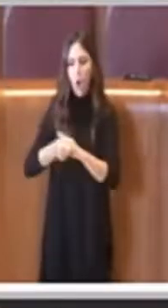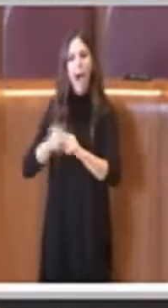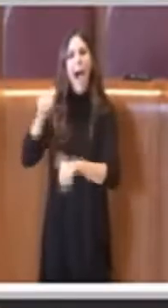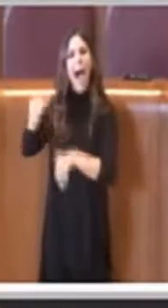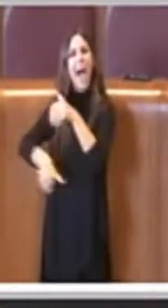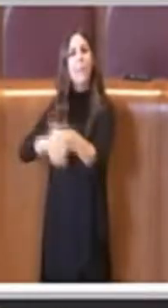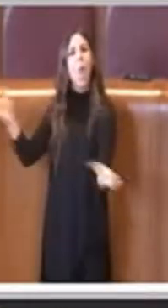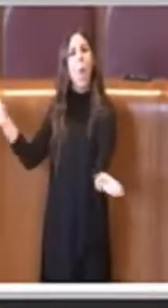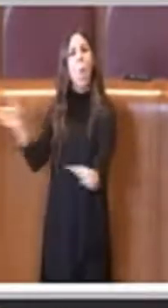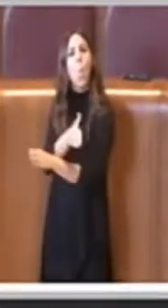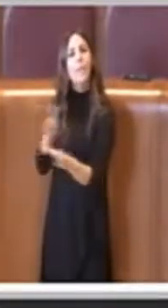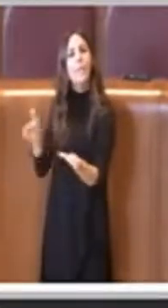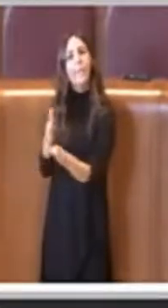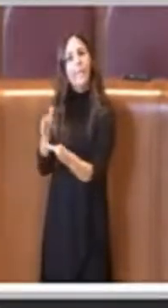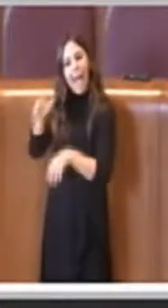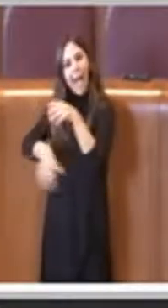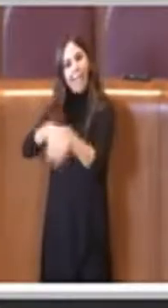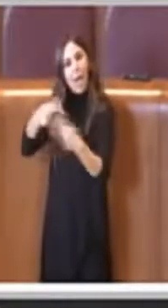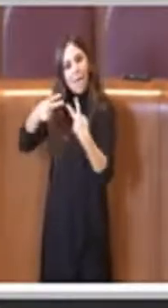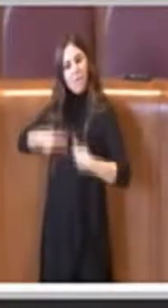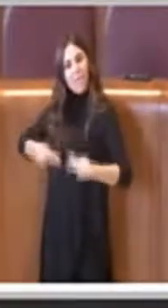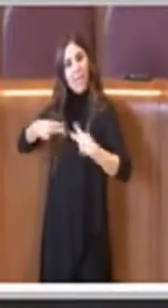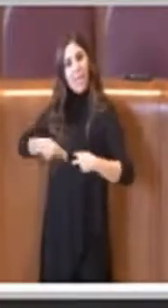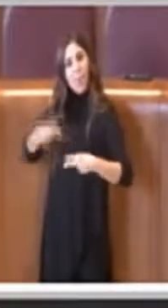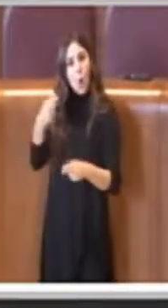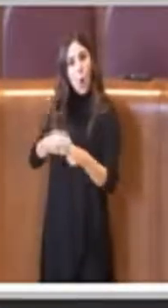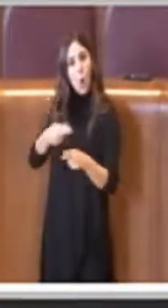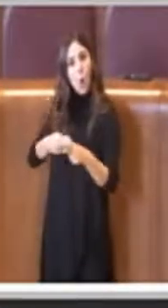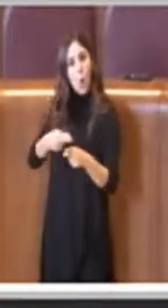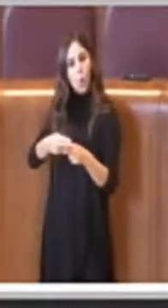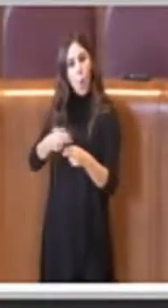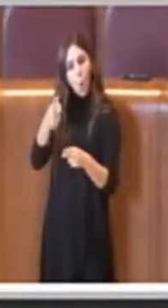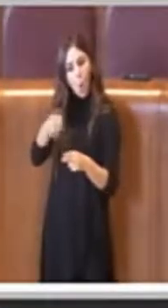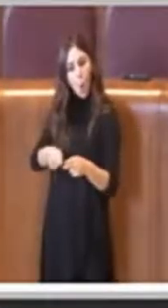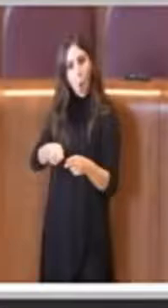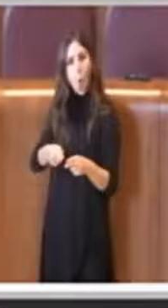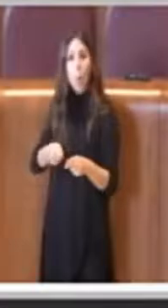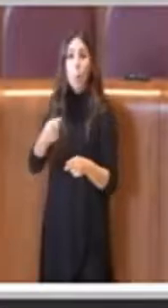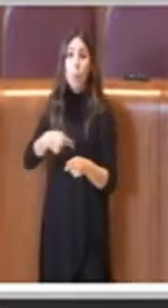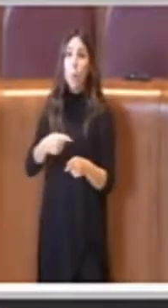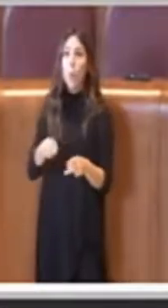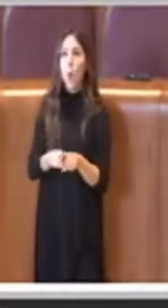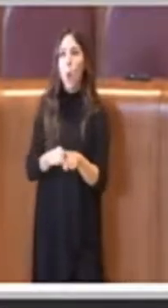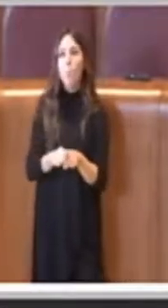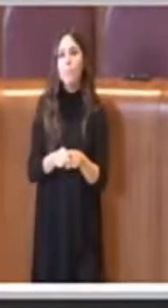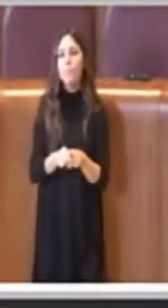in questa città, dando anche un messaggio alla categoria